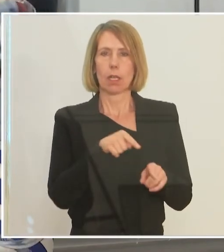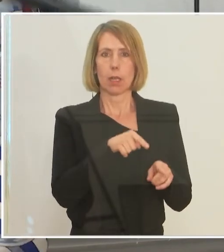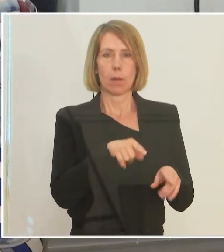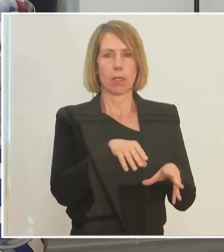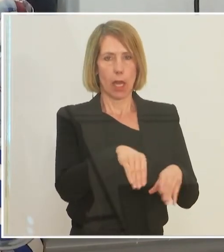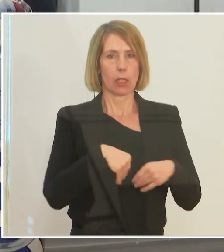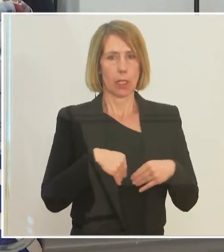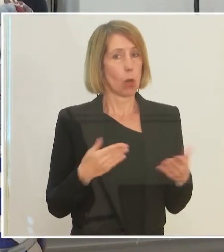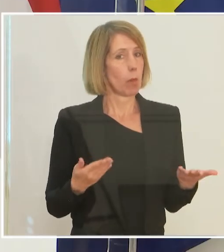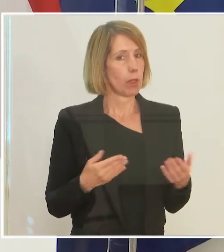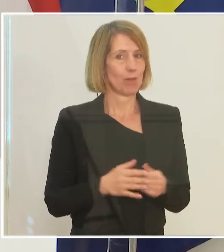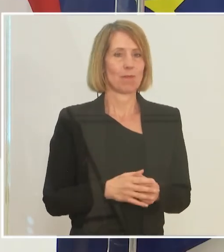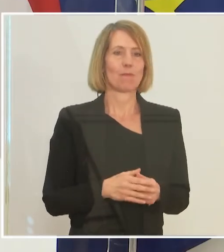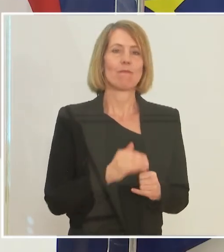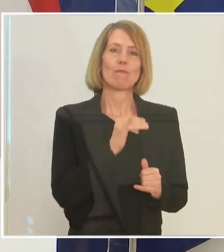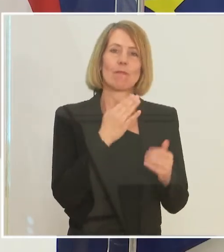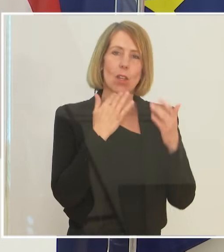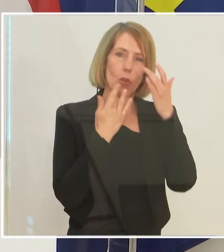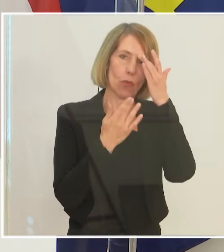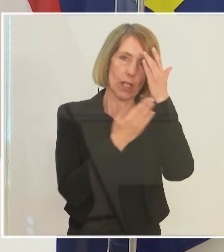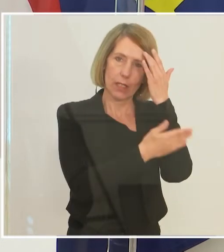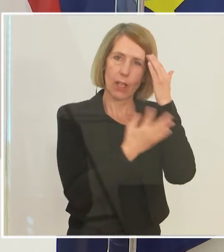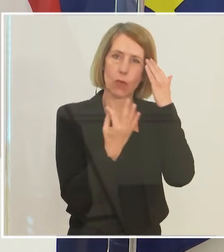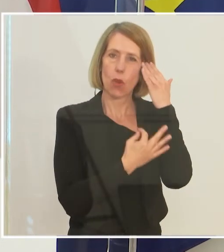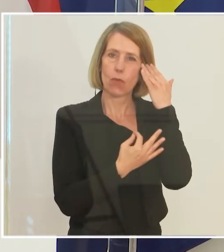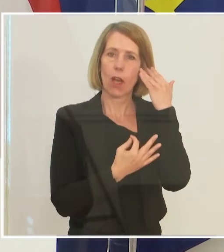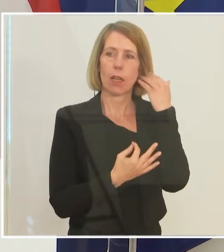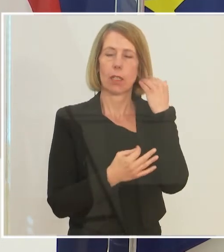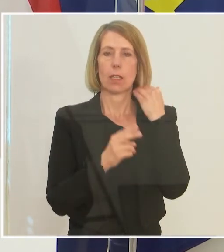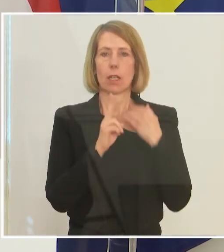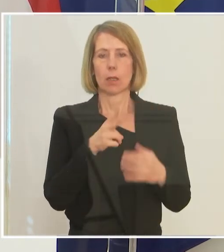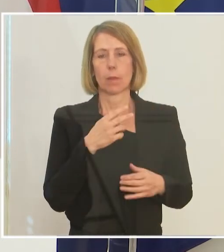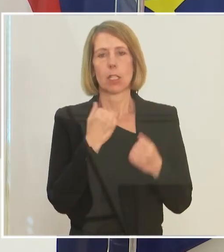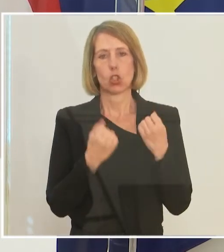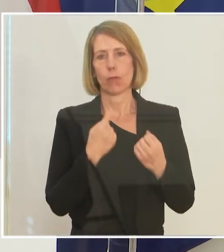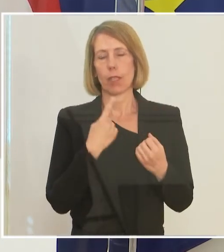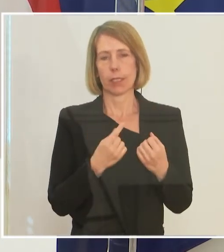Dankeschön. Ja, vielen Dank. Also es lässt sich sehr schwer sagen, was denn die